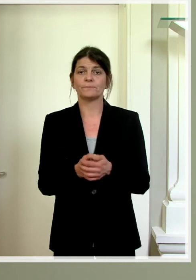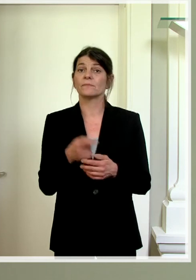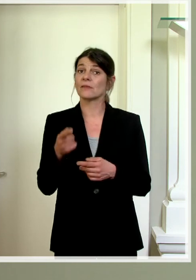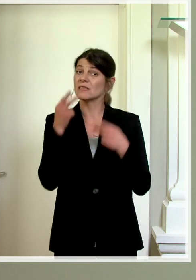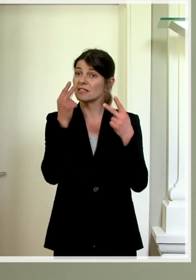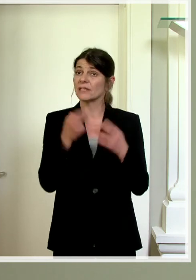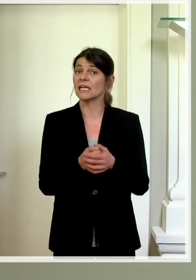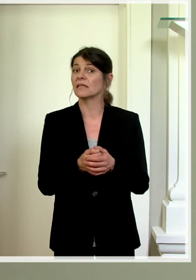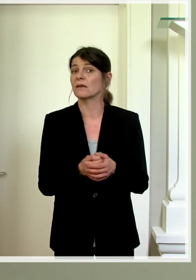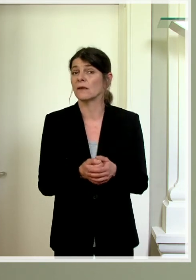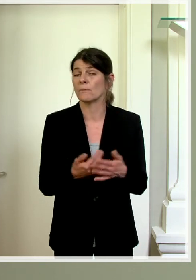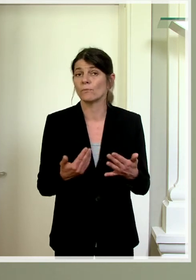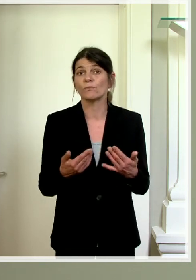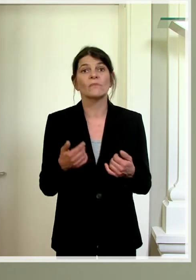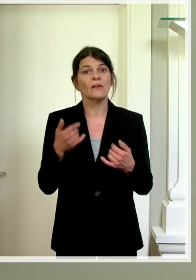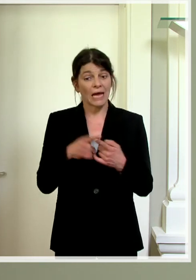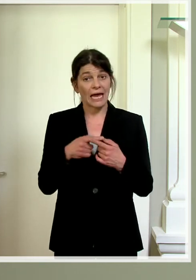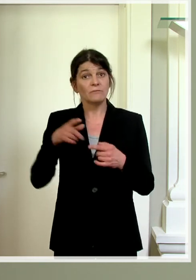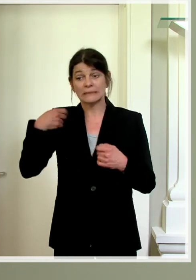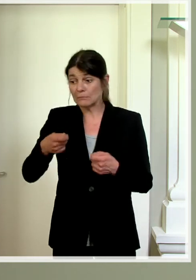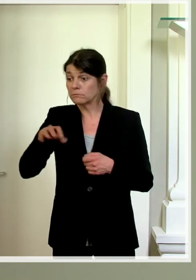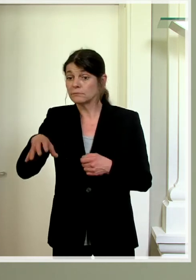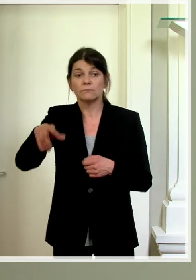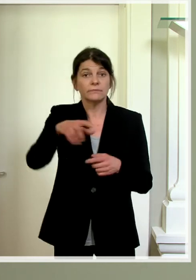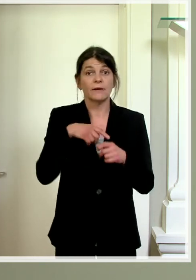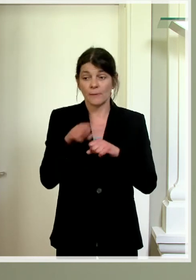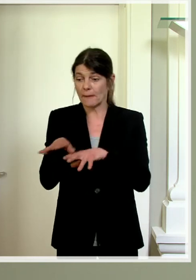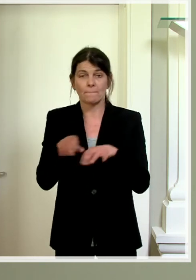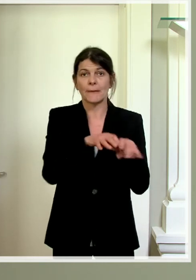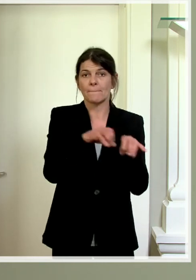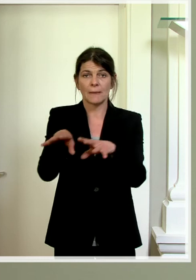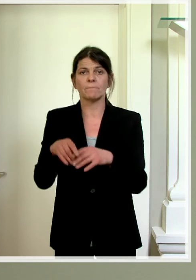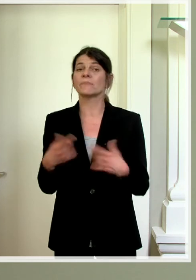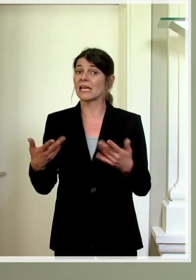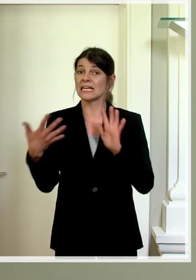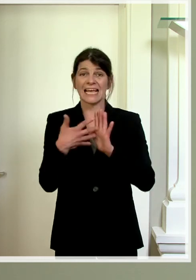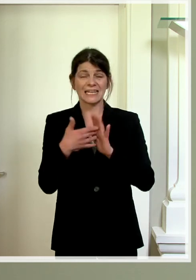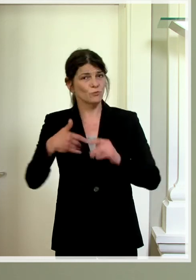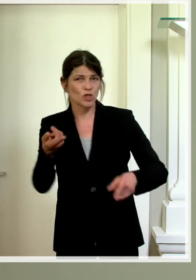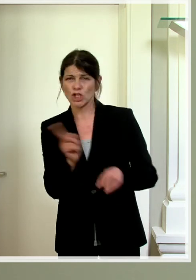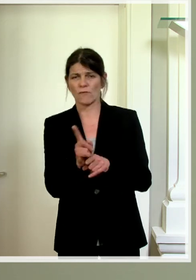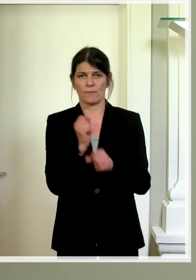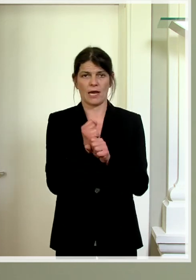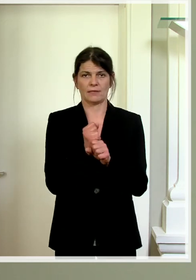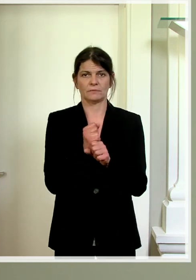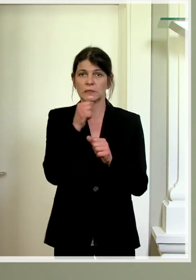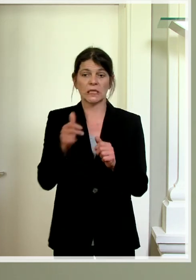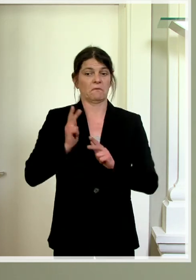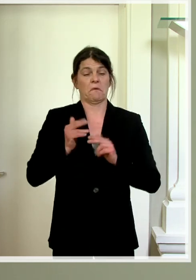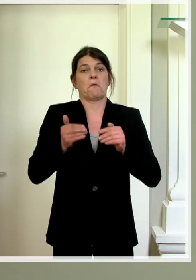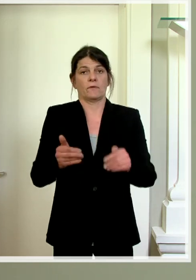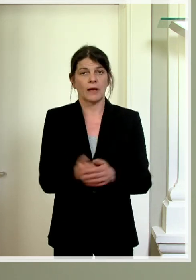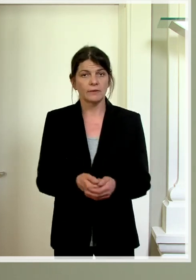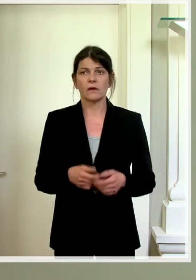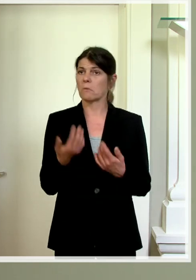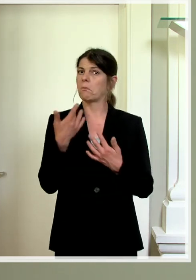darauf, dass es wieder lokale Ausbrüche geben könnte, das Testen sofort zur Verfügung zu haben. Nicht, dass wir